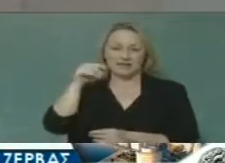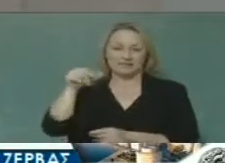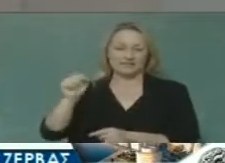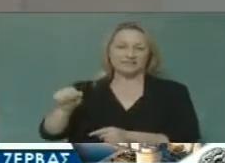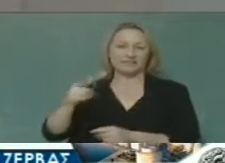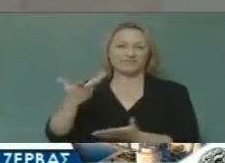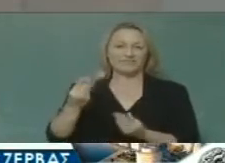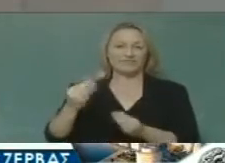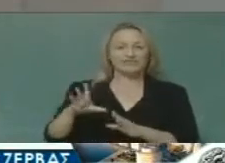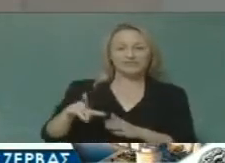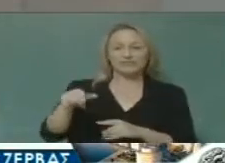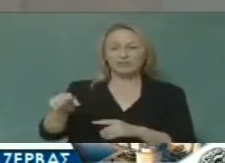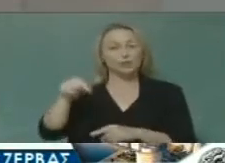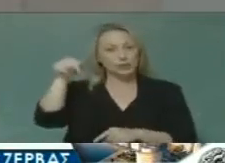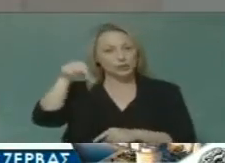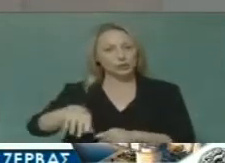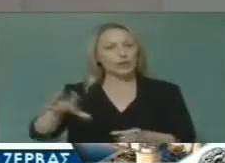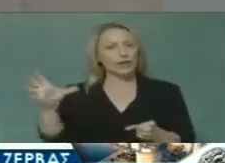θετικό πρόσημο.